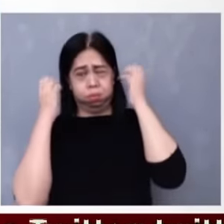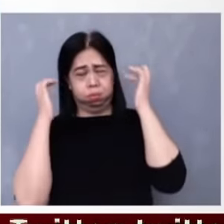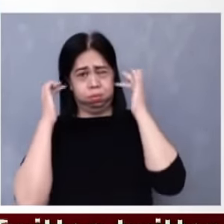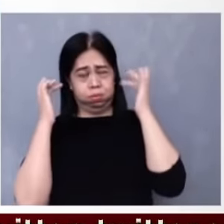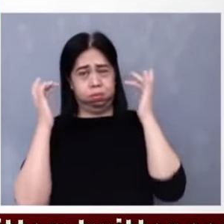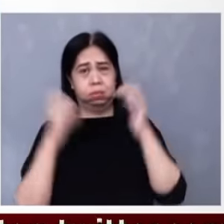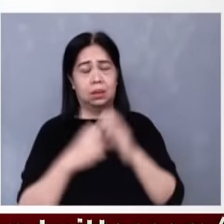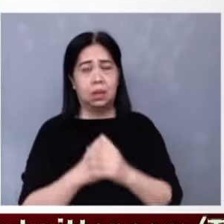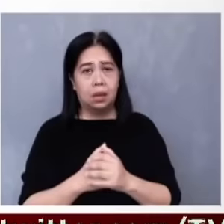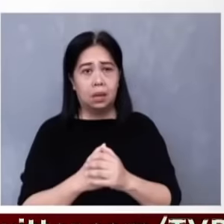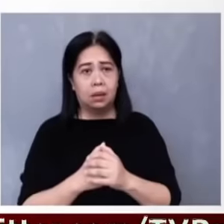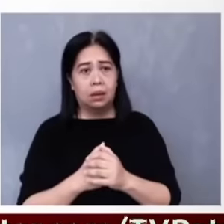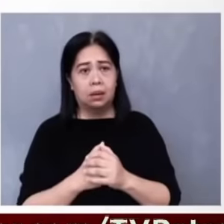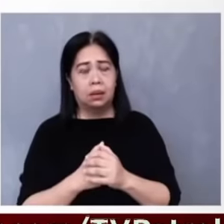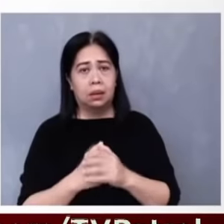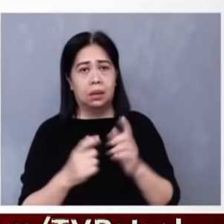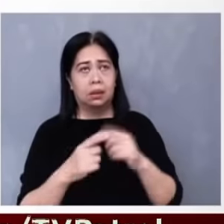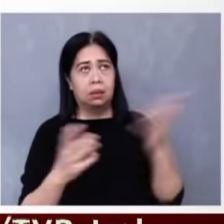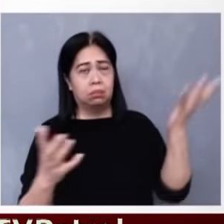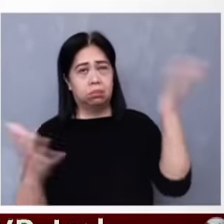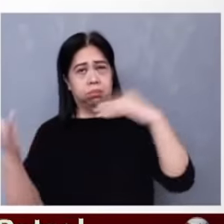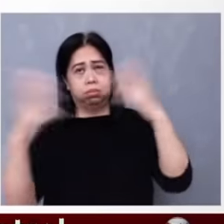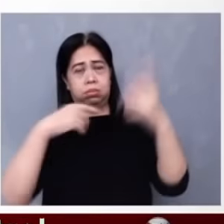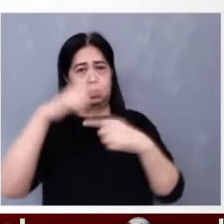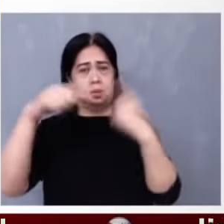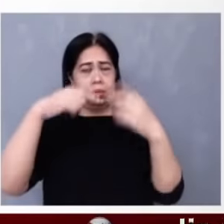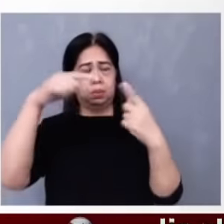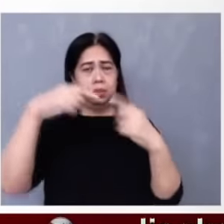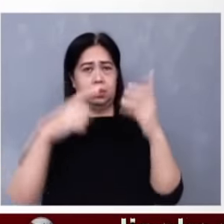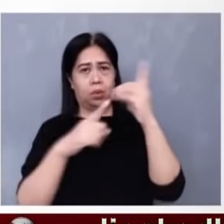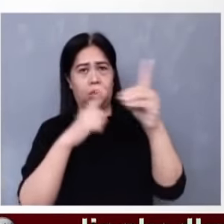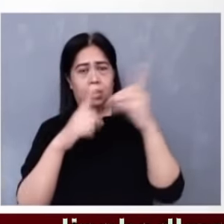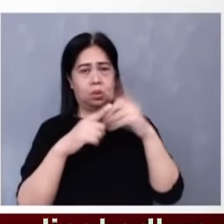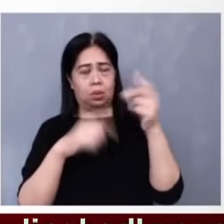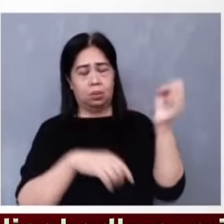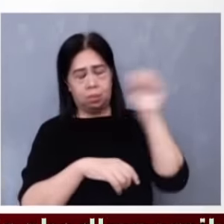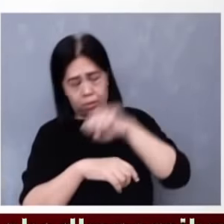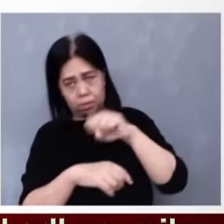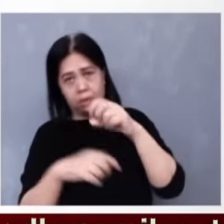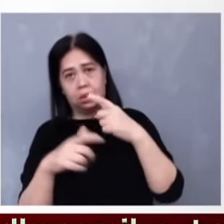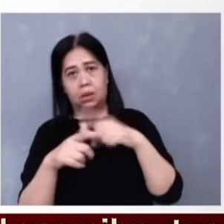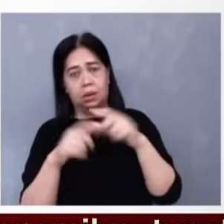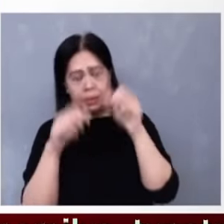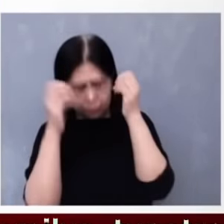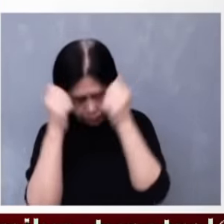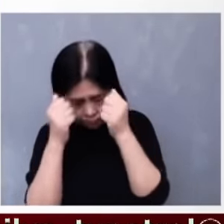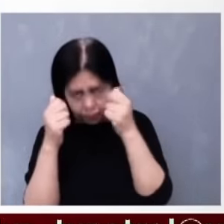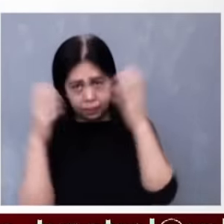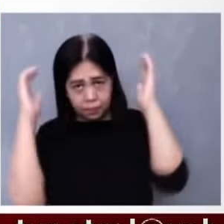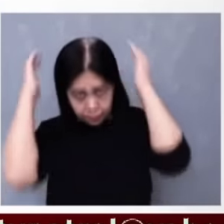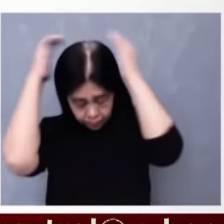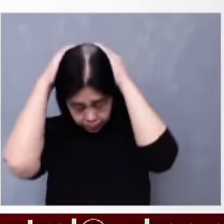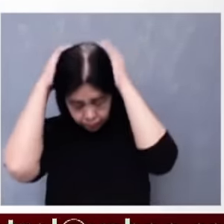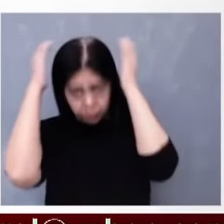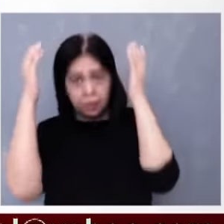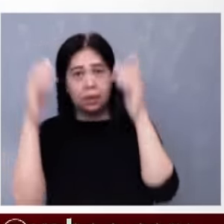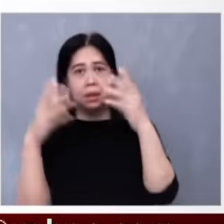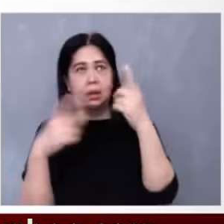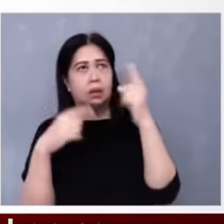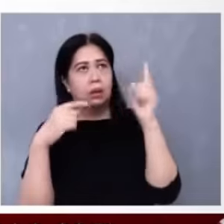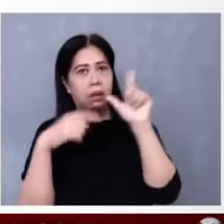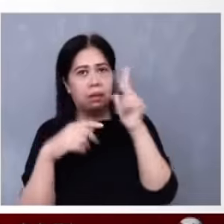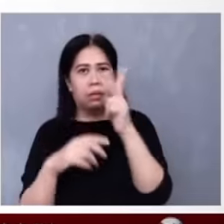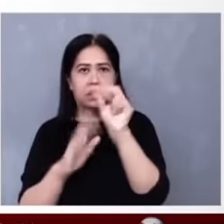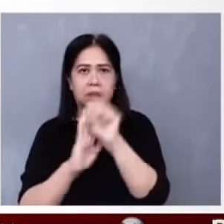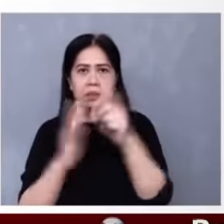debris started coming through the doorway and I just dropped down on my knees and covered my head and it was gone in 30 seconds.